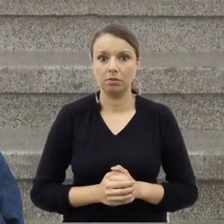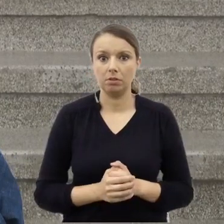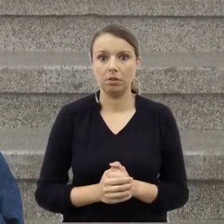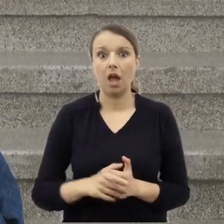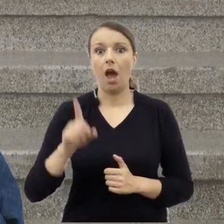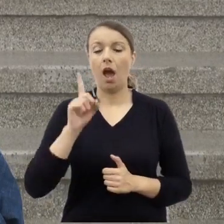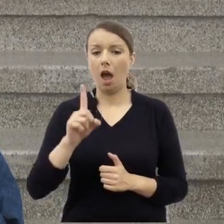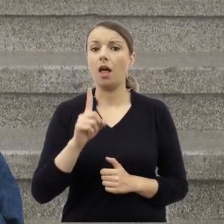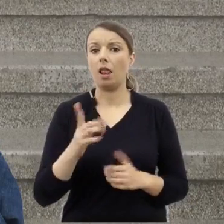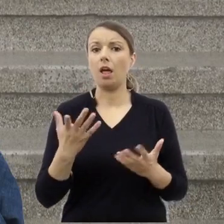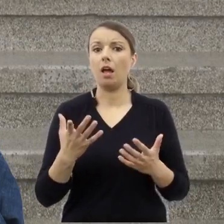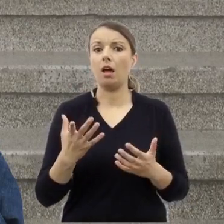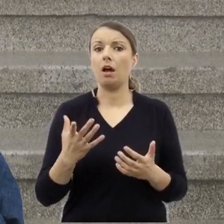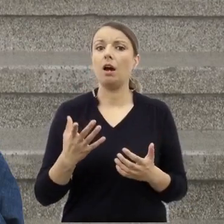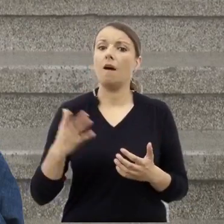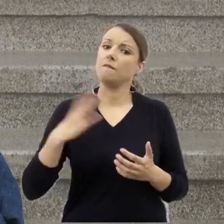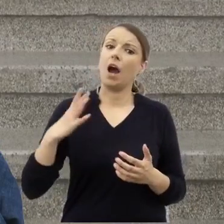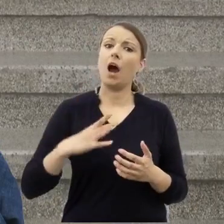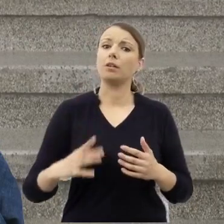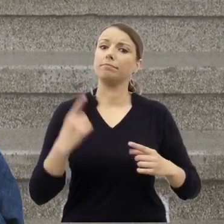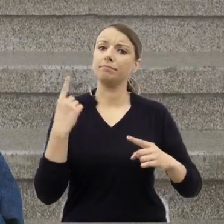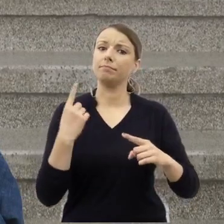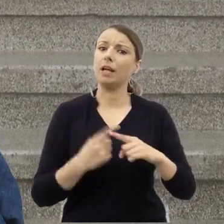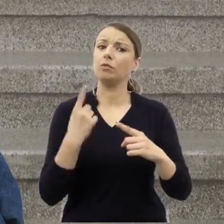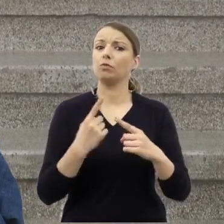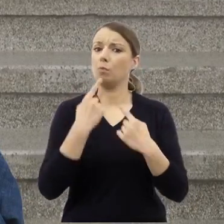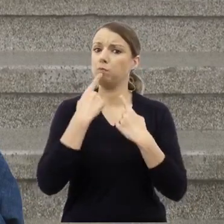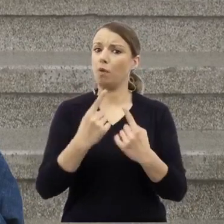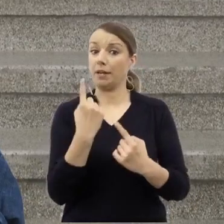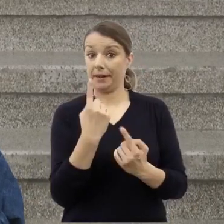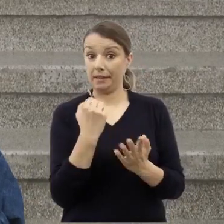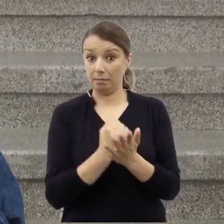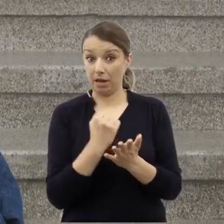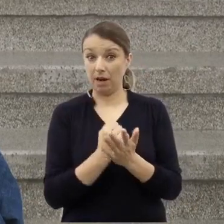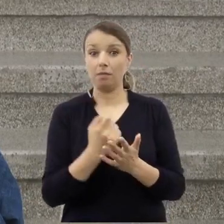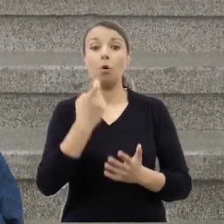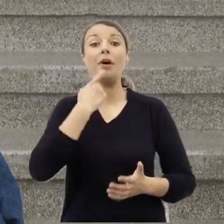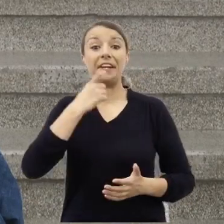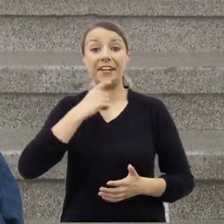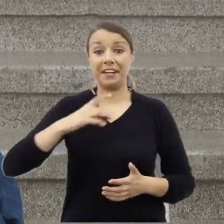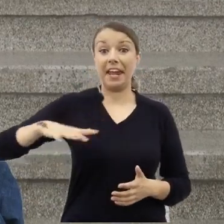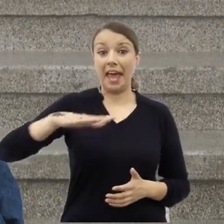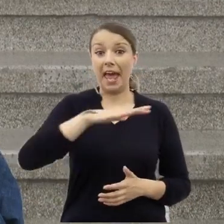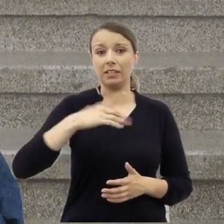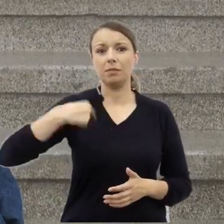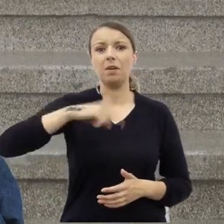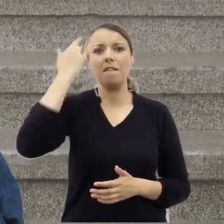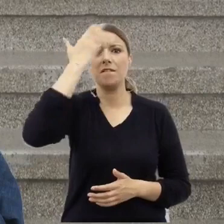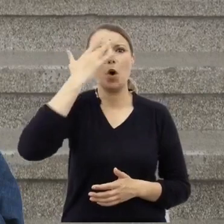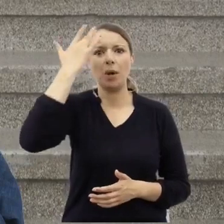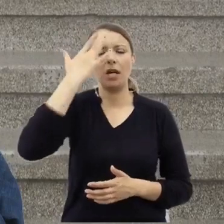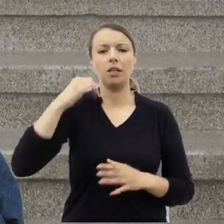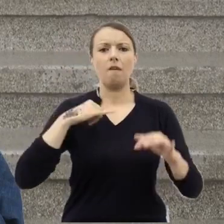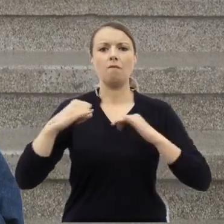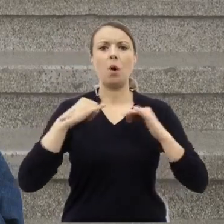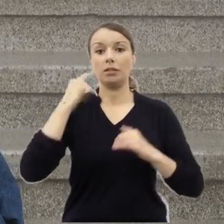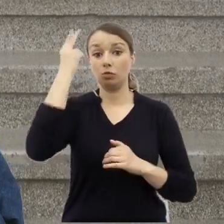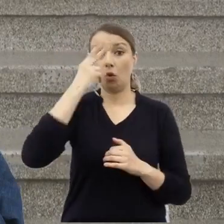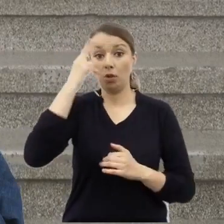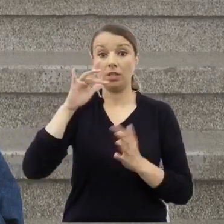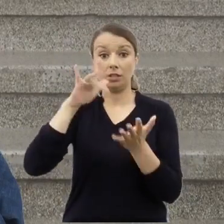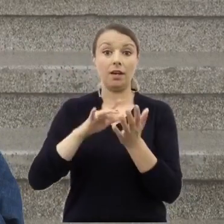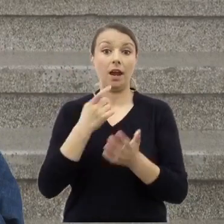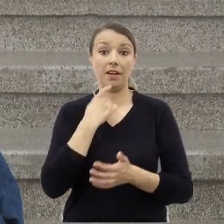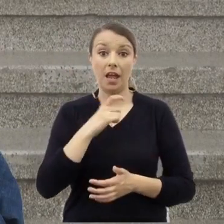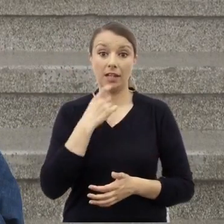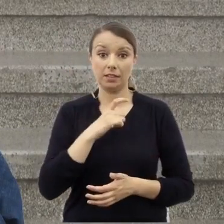tutaj powiedzieć jeszcze jedną rzecz. Kielcach nasze wyobrażenie o władzy komunistycznej w Kielcach jest